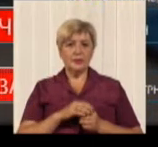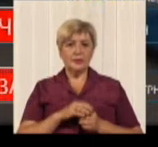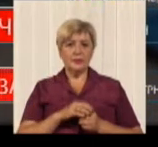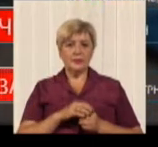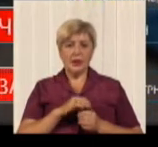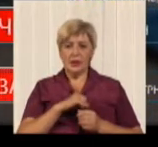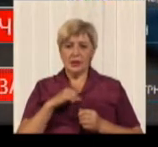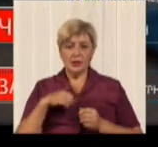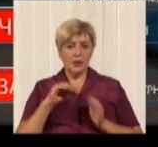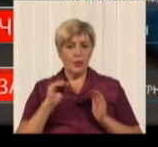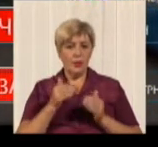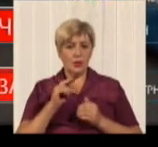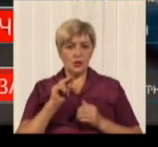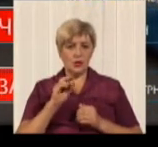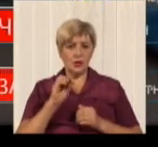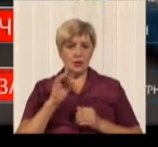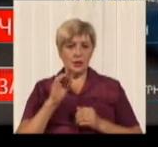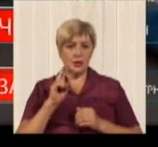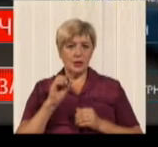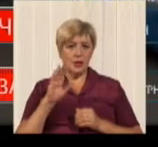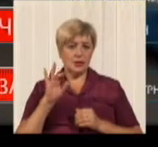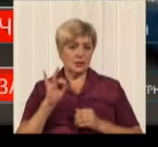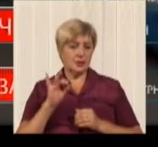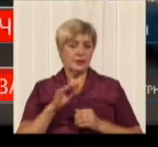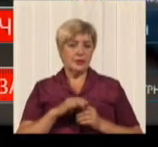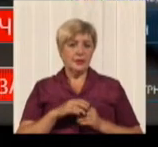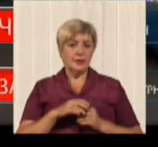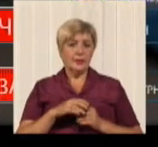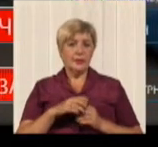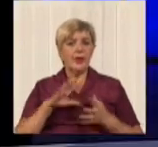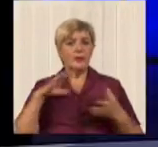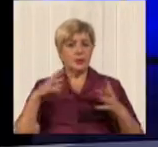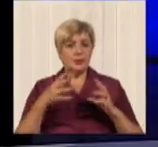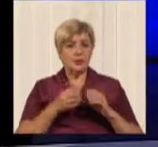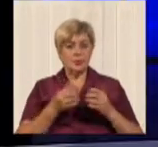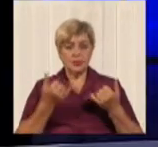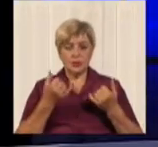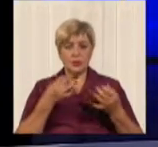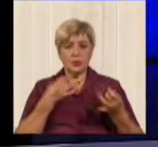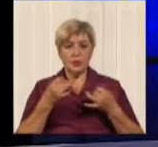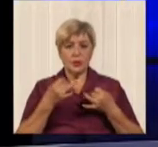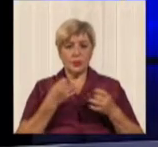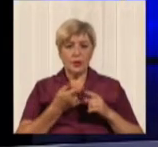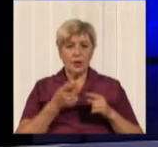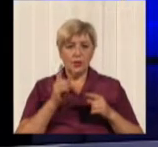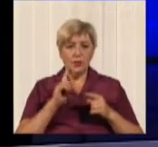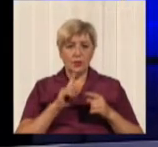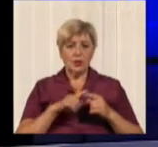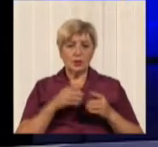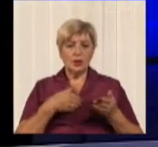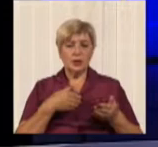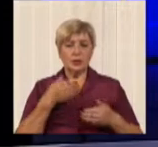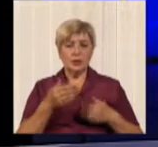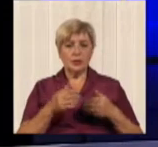найменше мають. На вашу просто, от підсумовуючи, так, сьогоднішнє обговорення, оцей крок збільшення